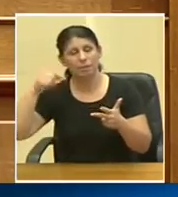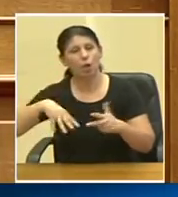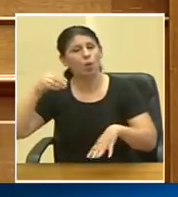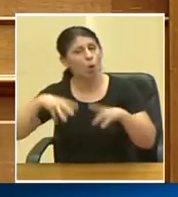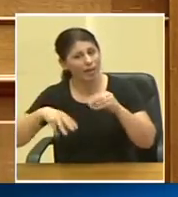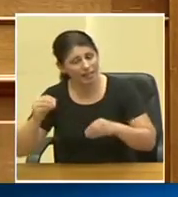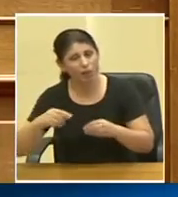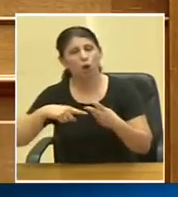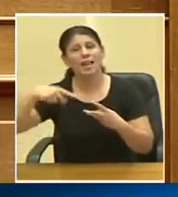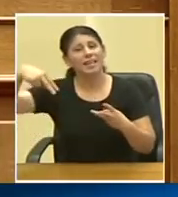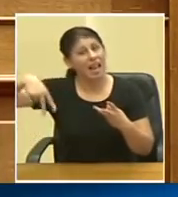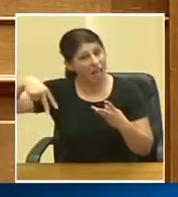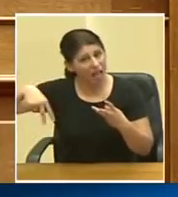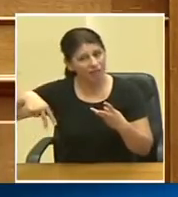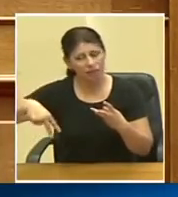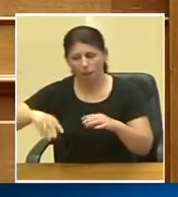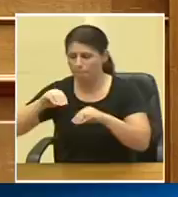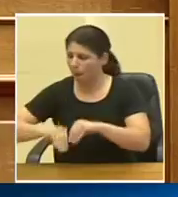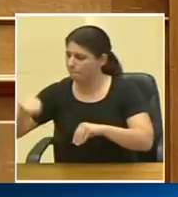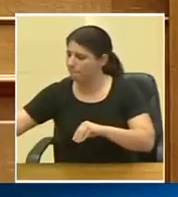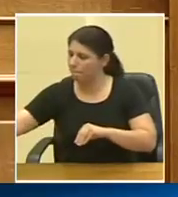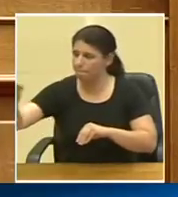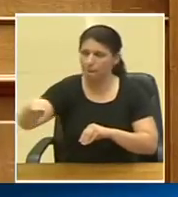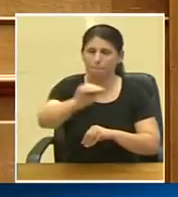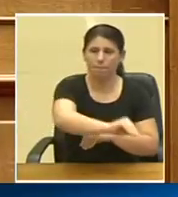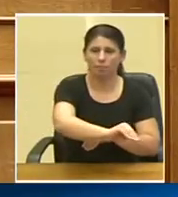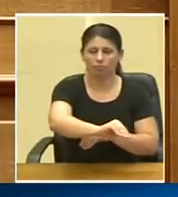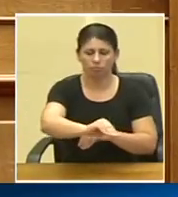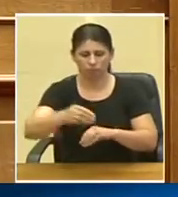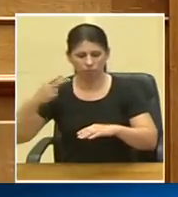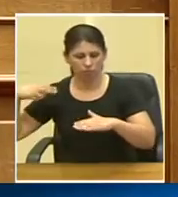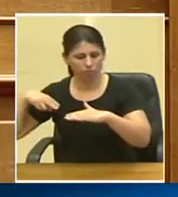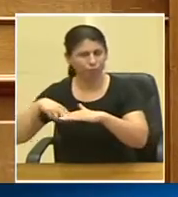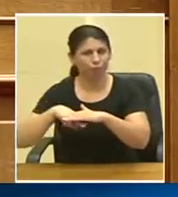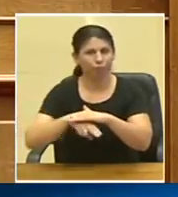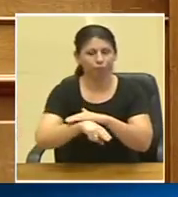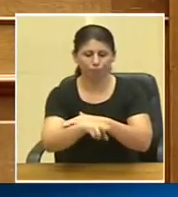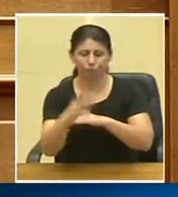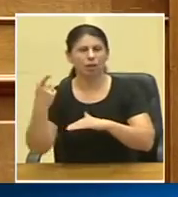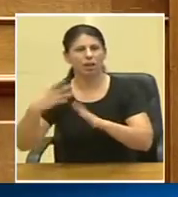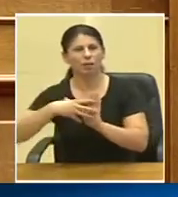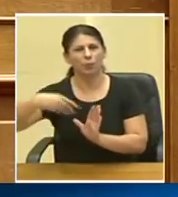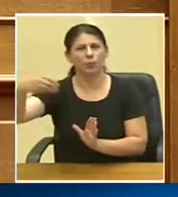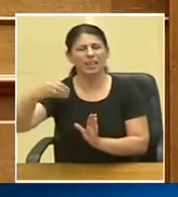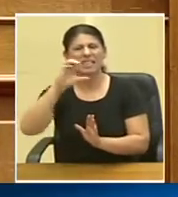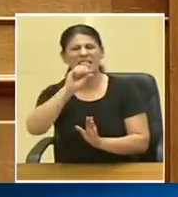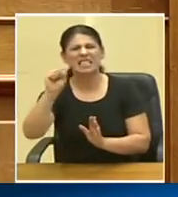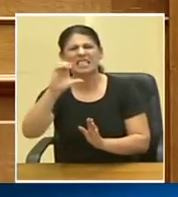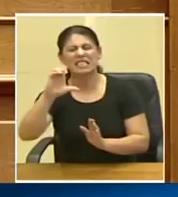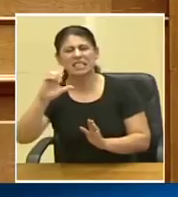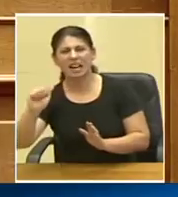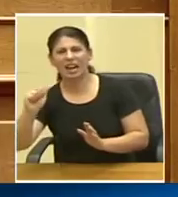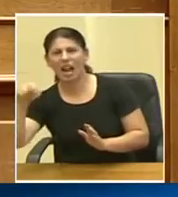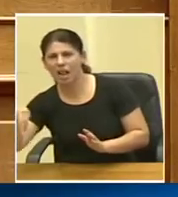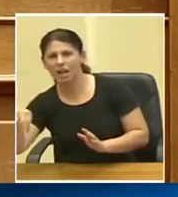Πανεπιστημιακό στο Λάριζα, που τοποθετούμε εκεί τομογράφους εκπομπής Ποζητρονίων, που έρχονται σε συνέχεια της